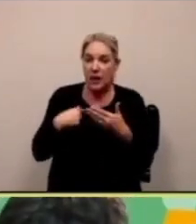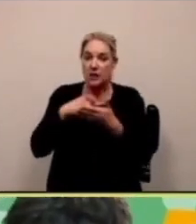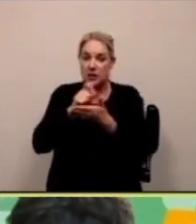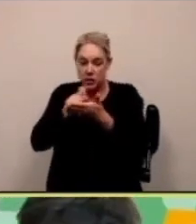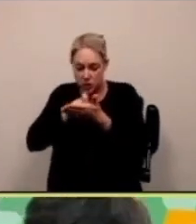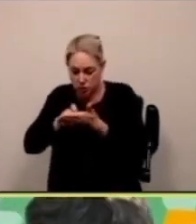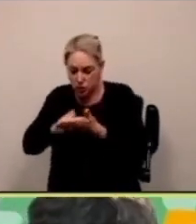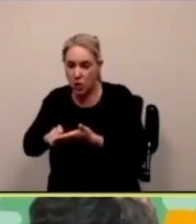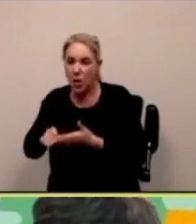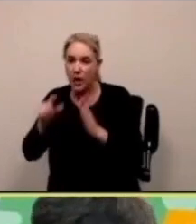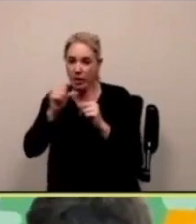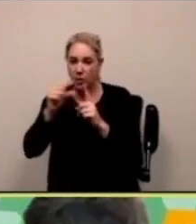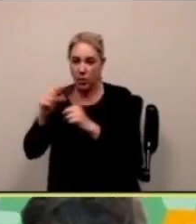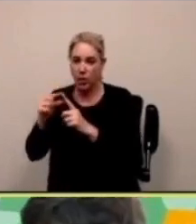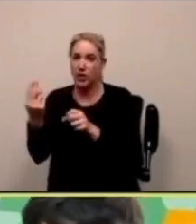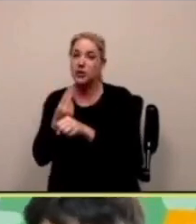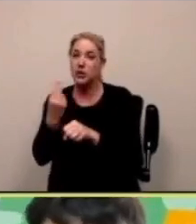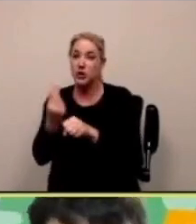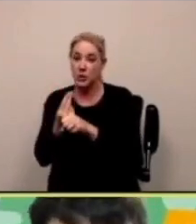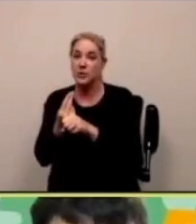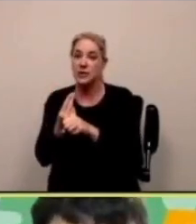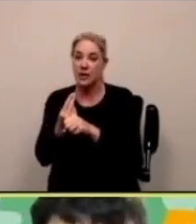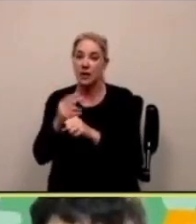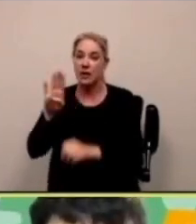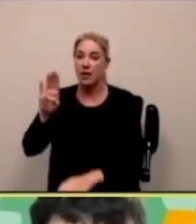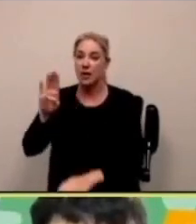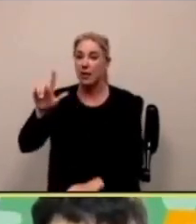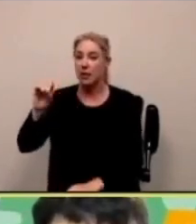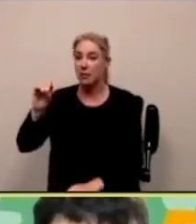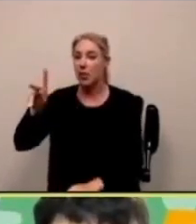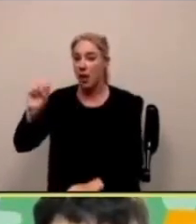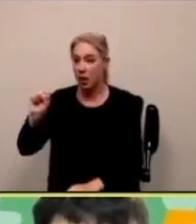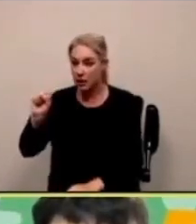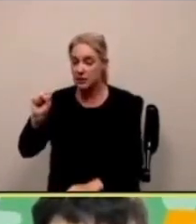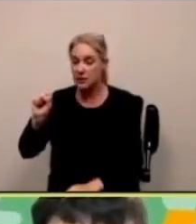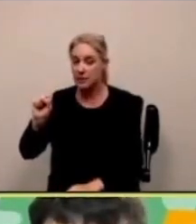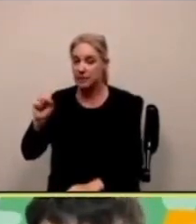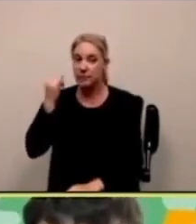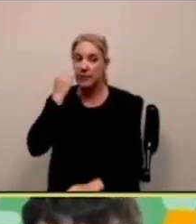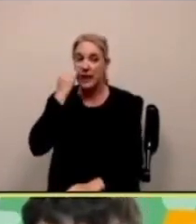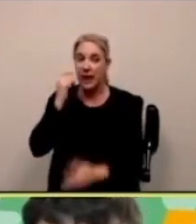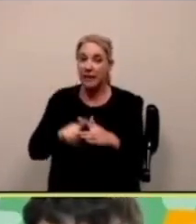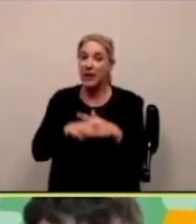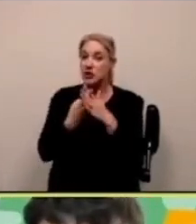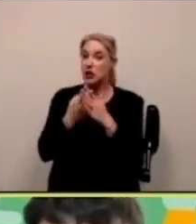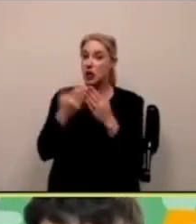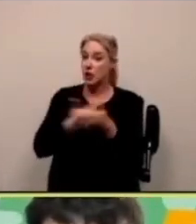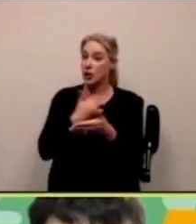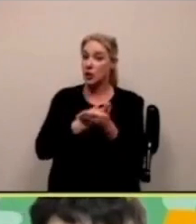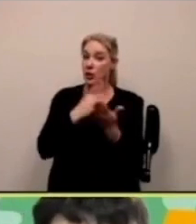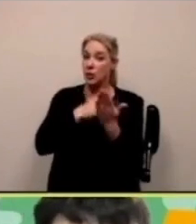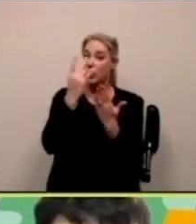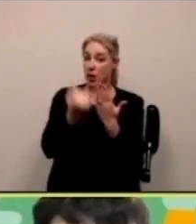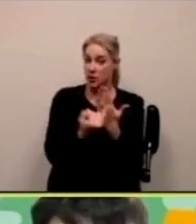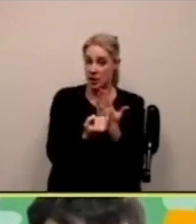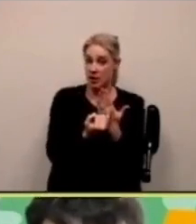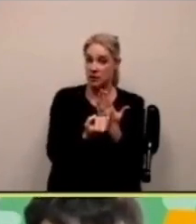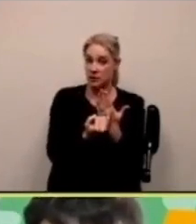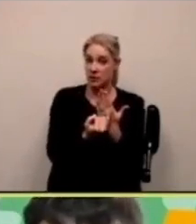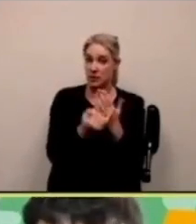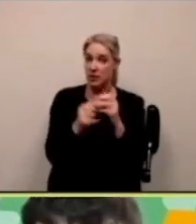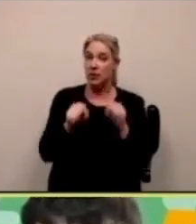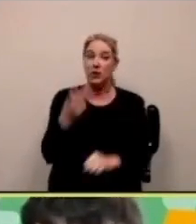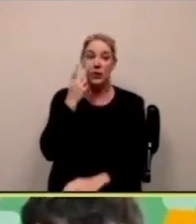nella giungla c'è una creatura e allora questo sta scrivendo quella parola